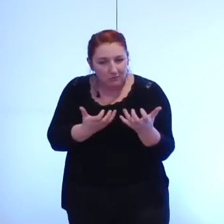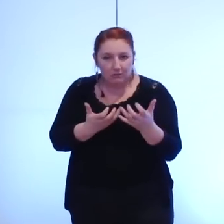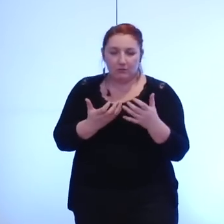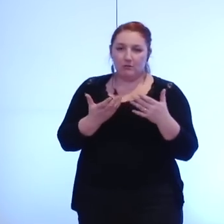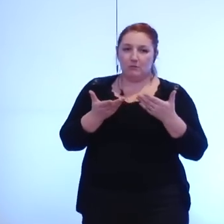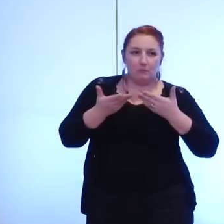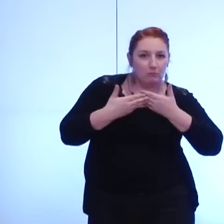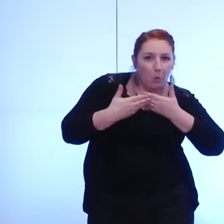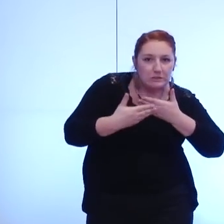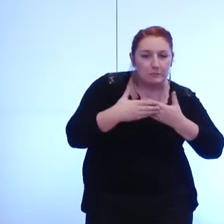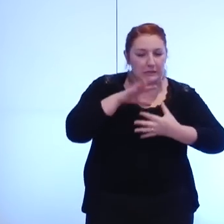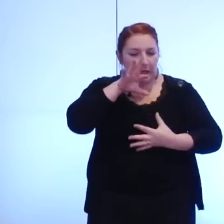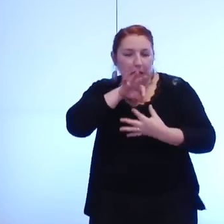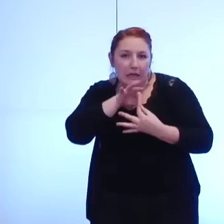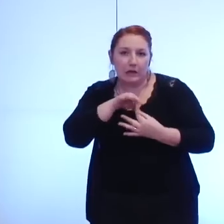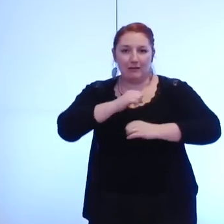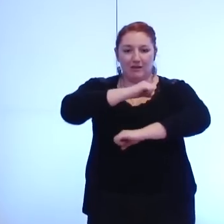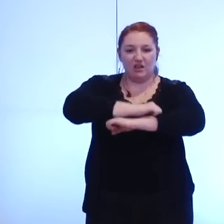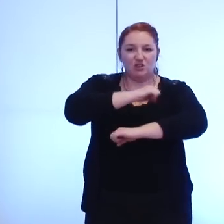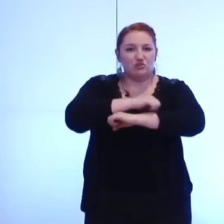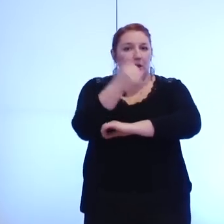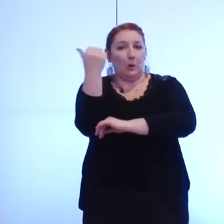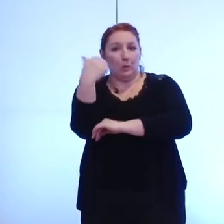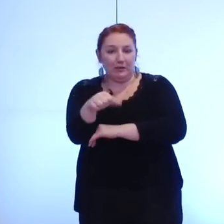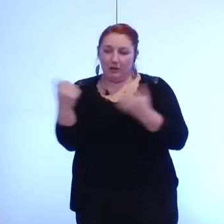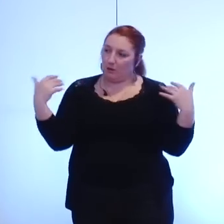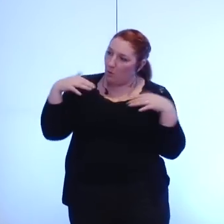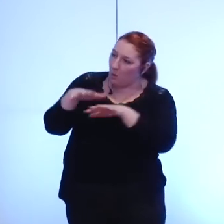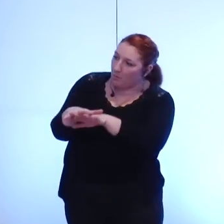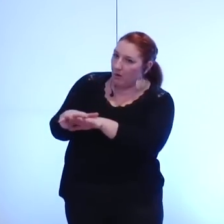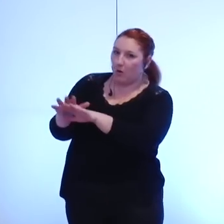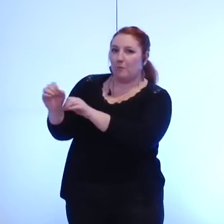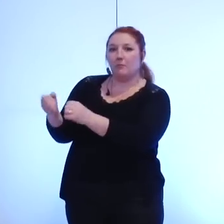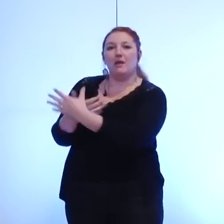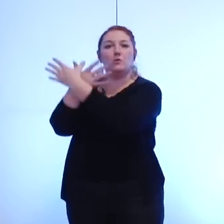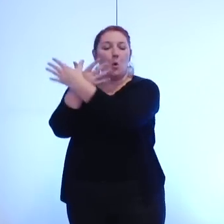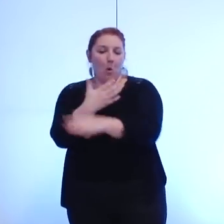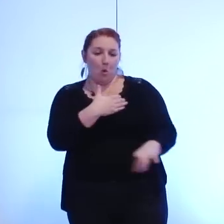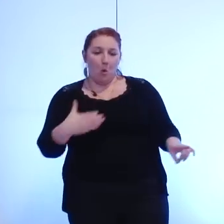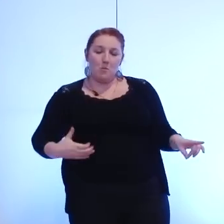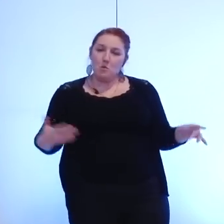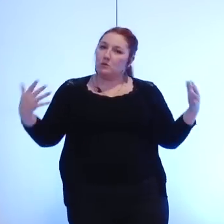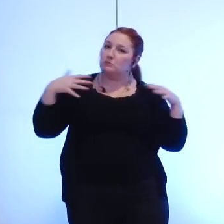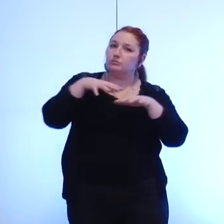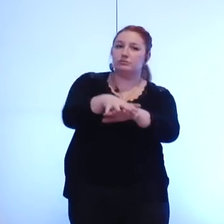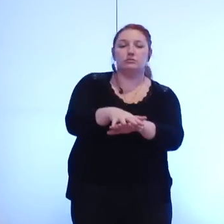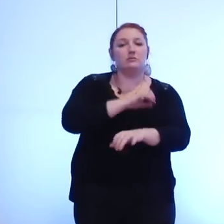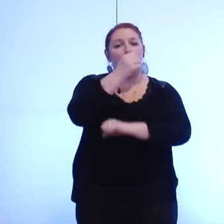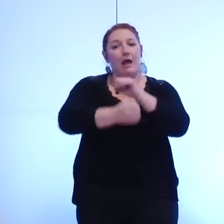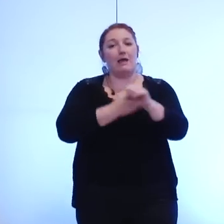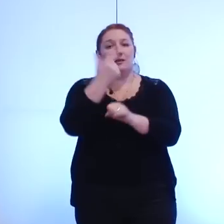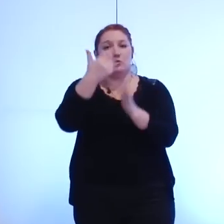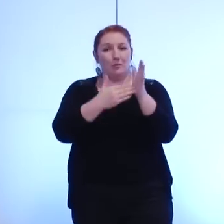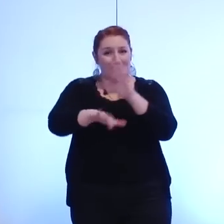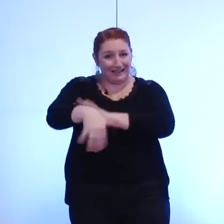celui du guichet unique commun entre la métro et les communes l'année 2015 et le lancement de l